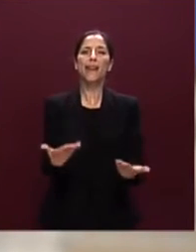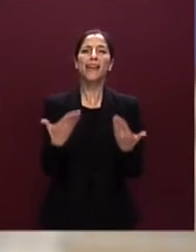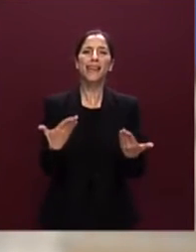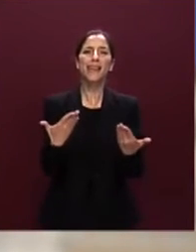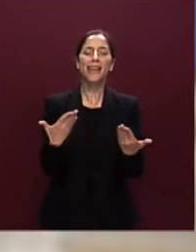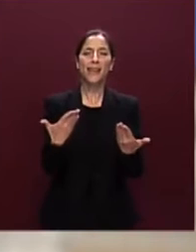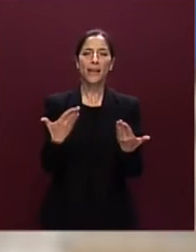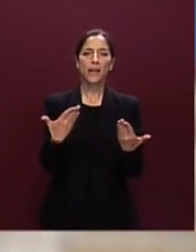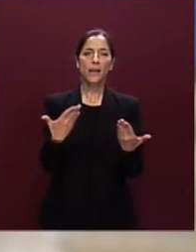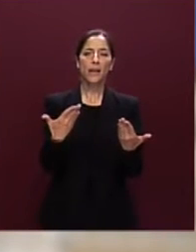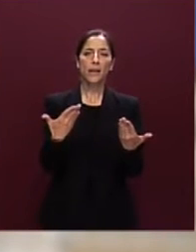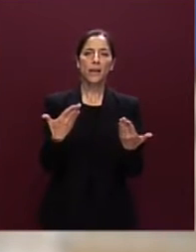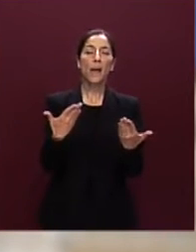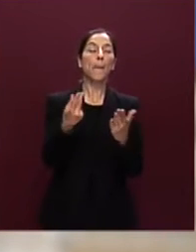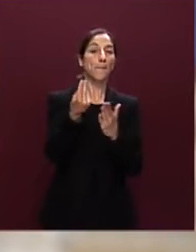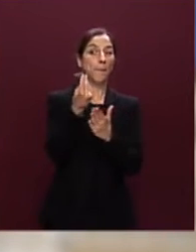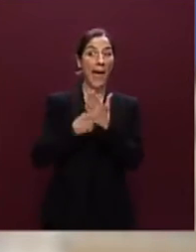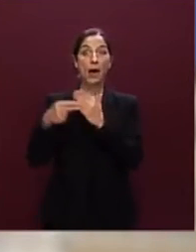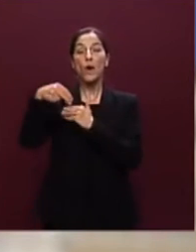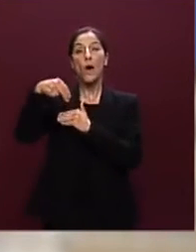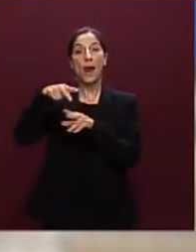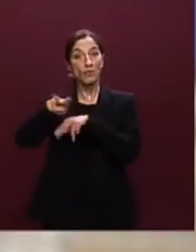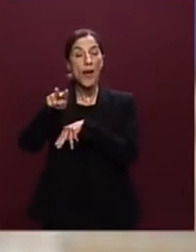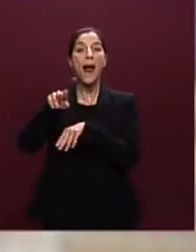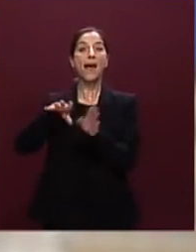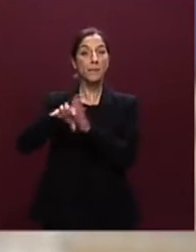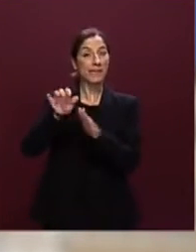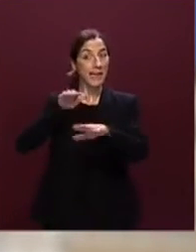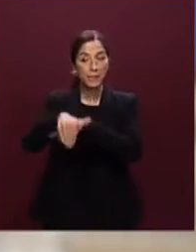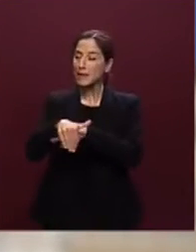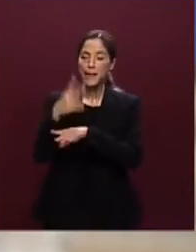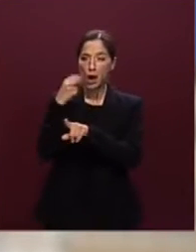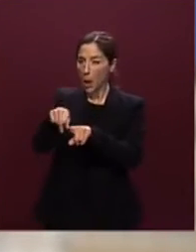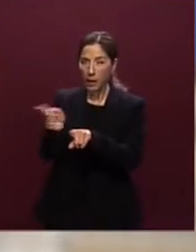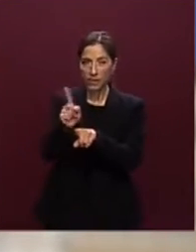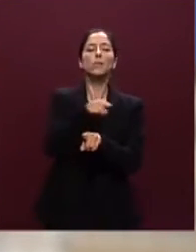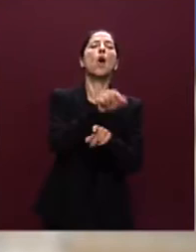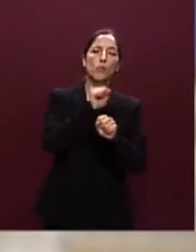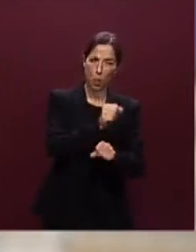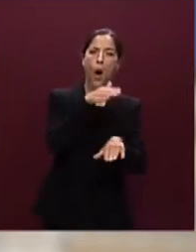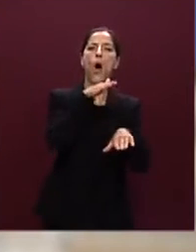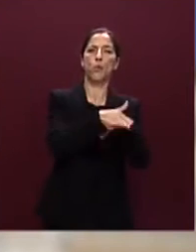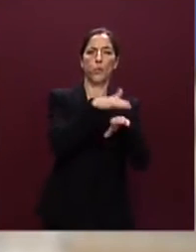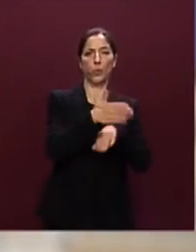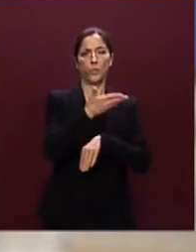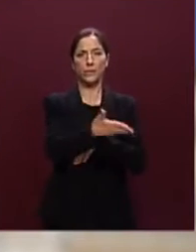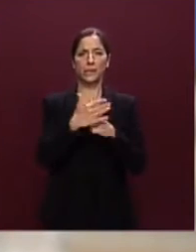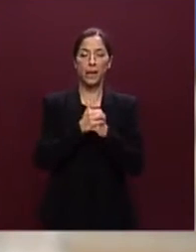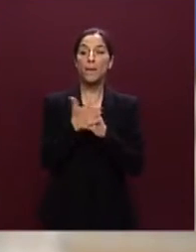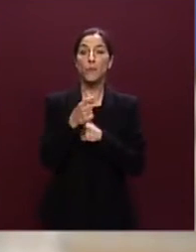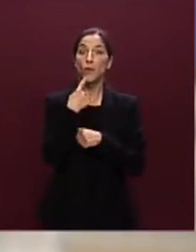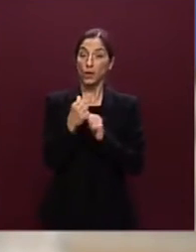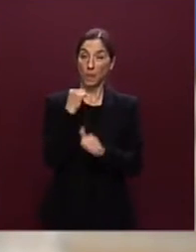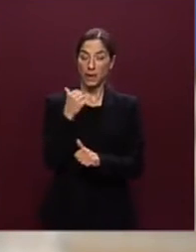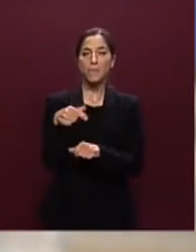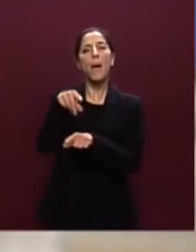dentro il Piano Nazionale di Ripesa e Residenza semplicemente non potevano prevederlo perché come ho detto prima il Piano Nazionale